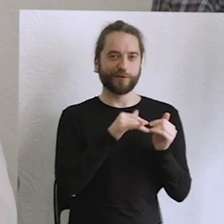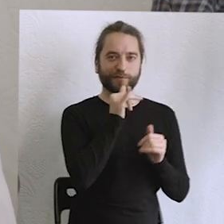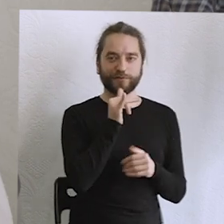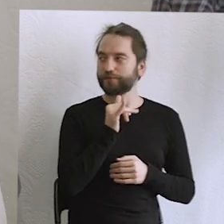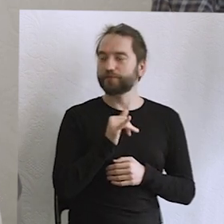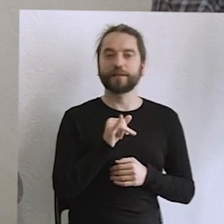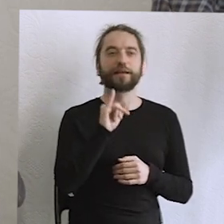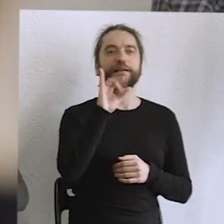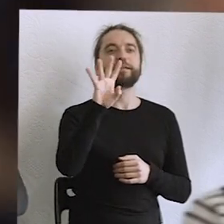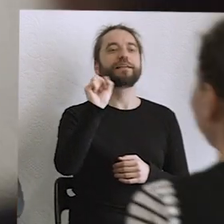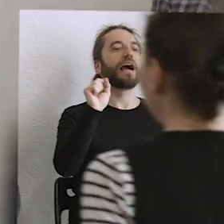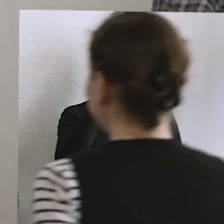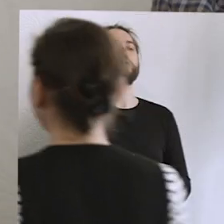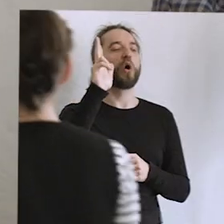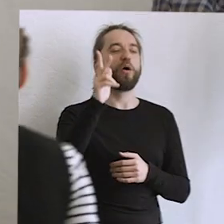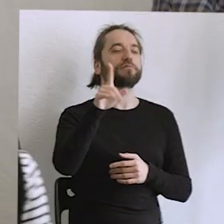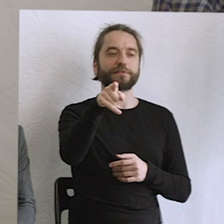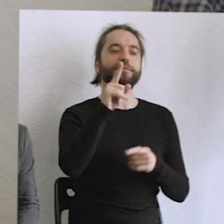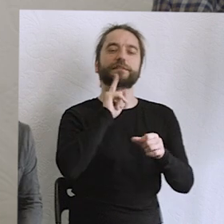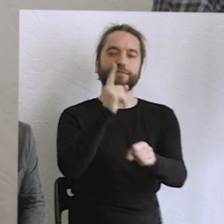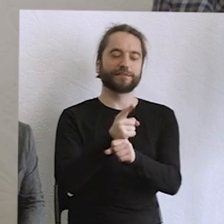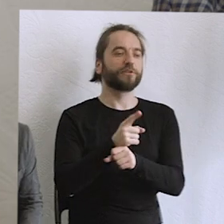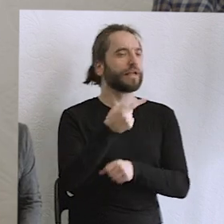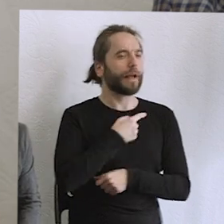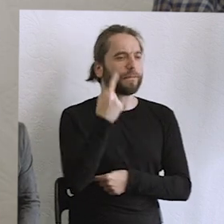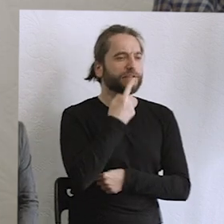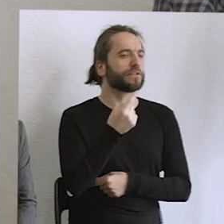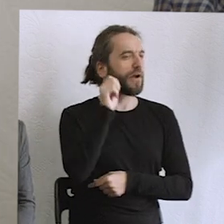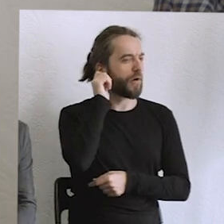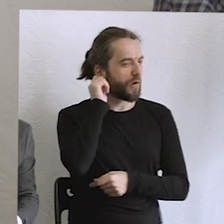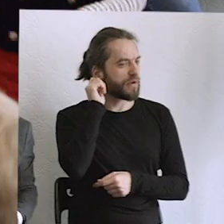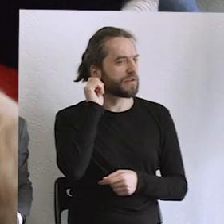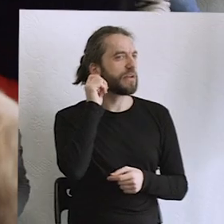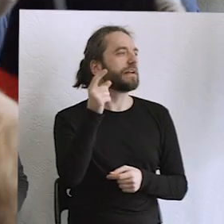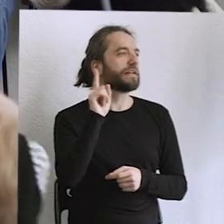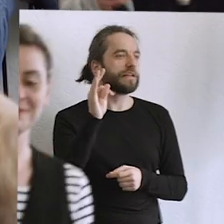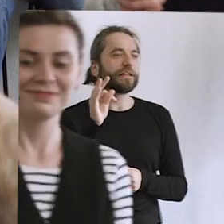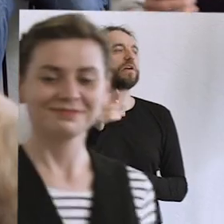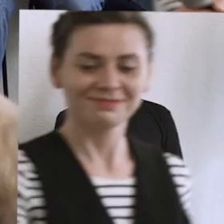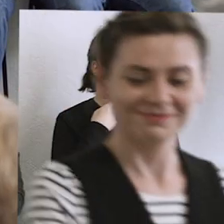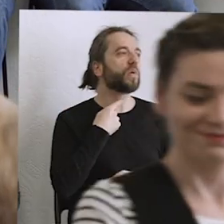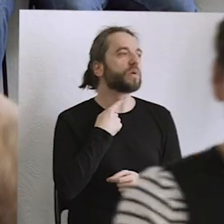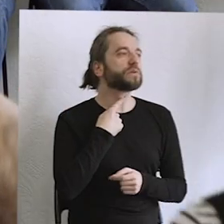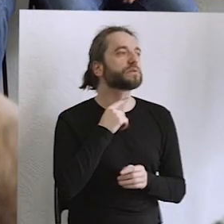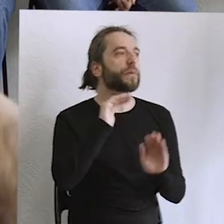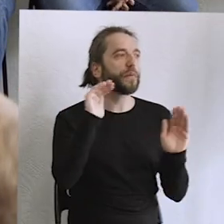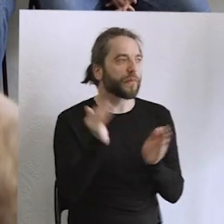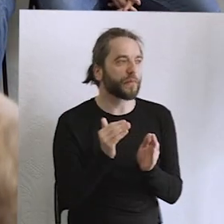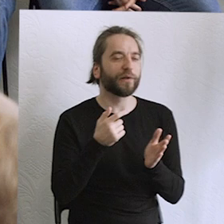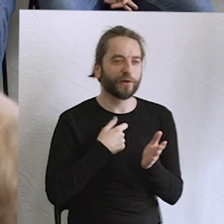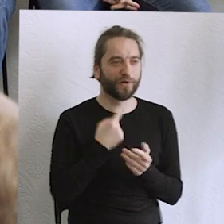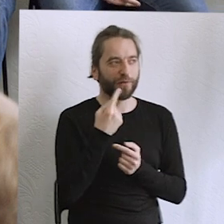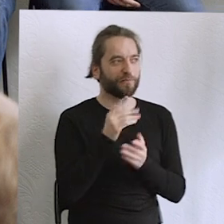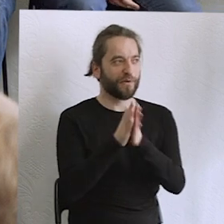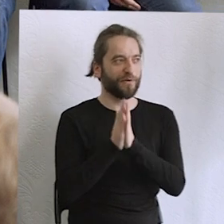zdecyduj. Ja sądzę, że z reguły kobiety i ich głos jest mniej słyszany, więc zachęcam bym osoby, które tak się identyfikują,